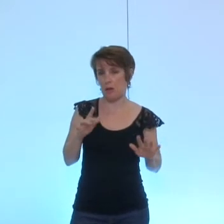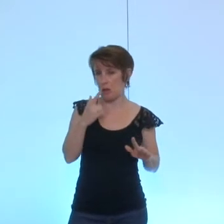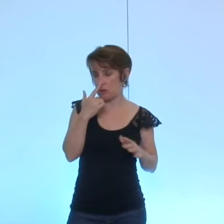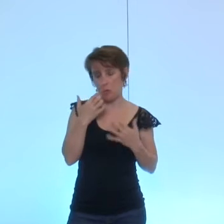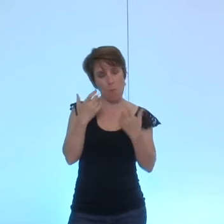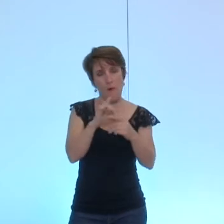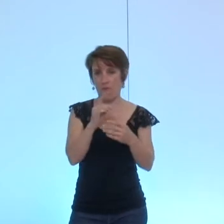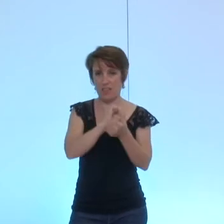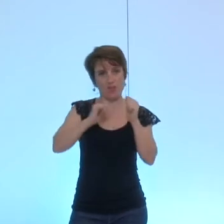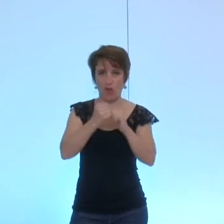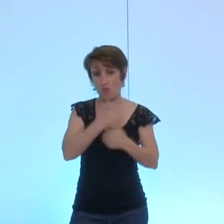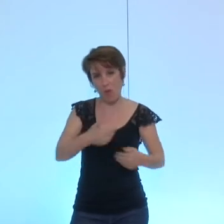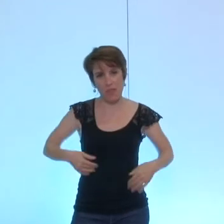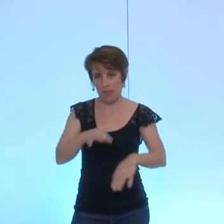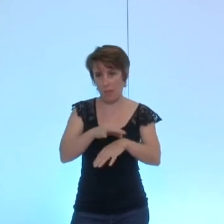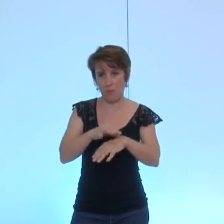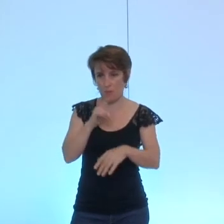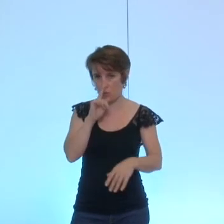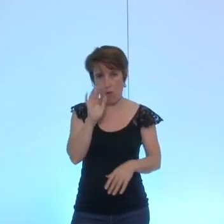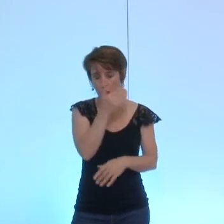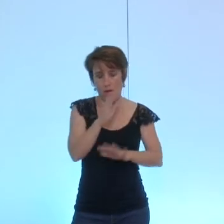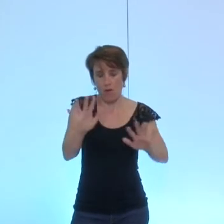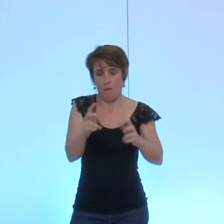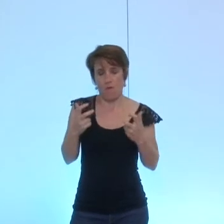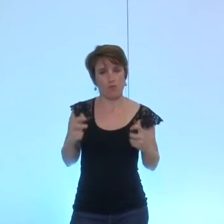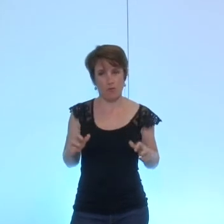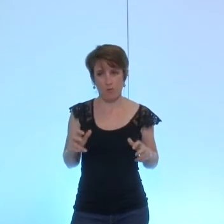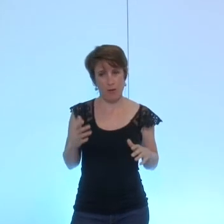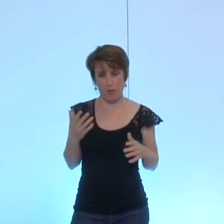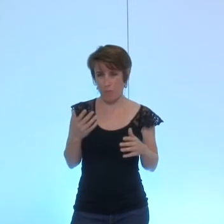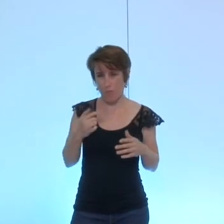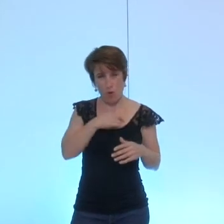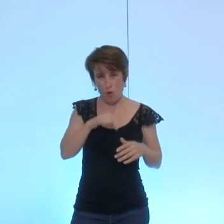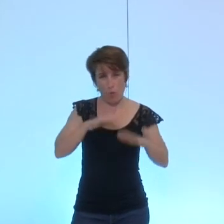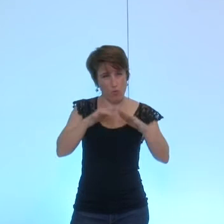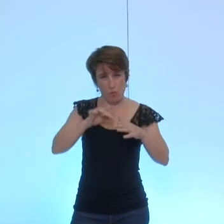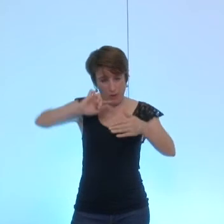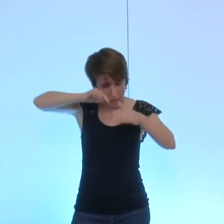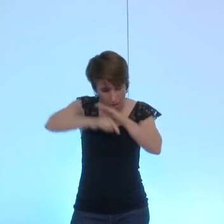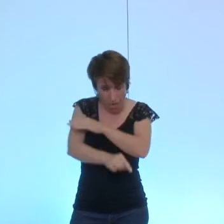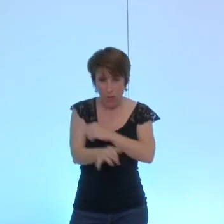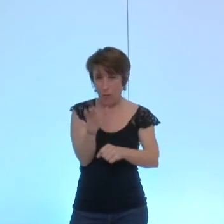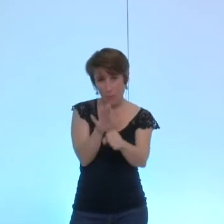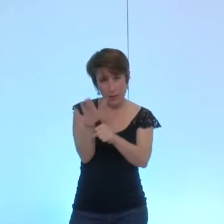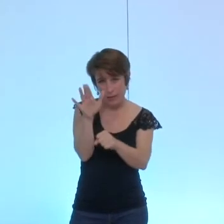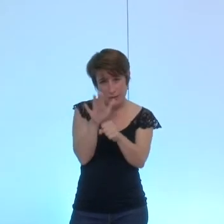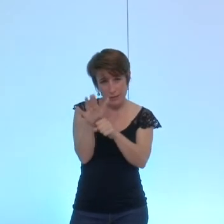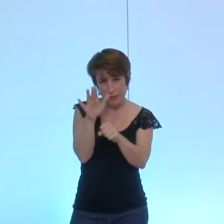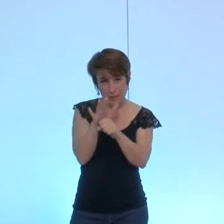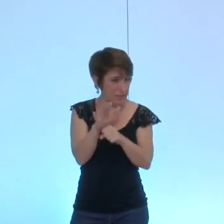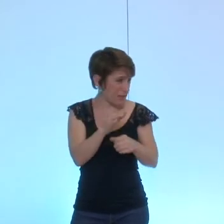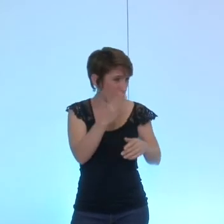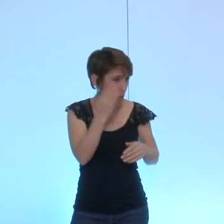minute qui concernent des points qu'on n'a peut-être pas suffisamment avec suffisamment de